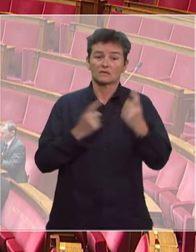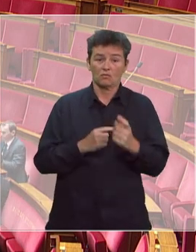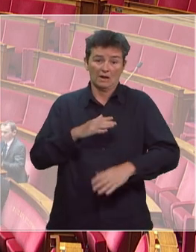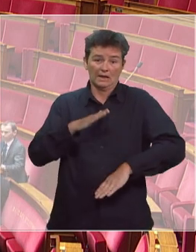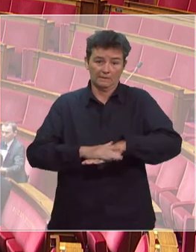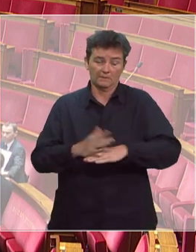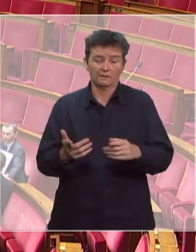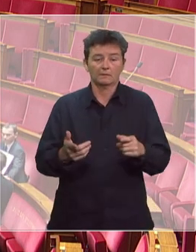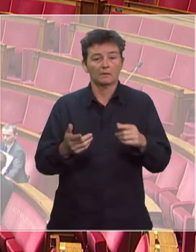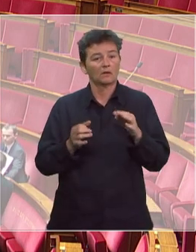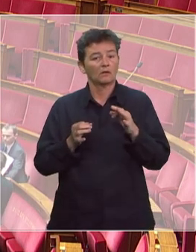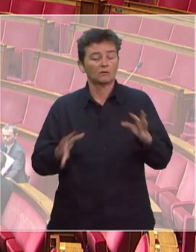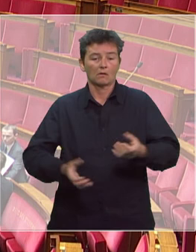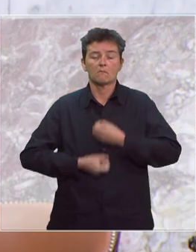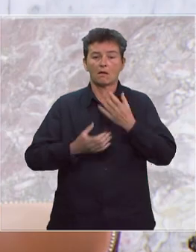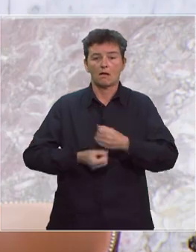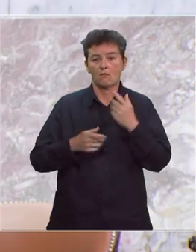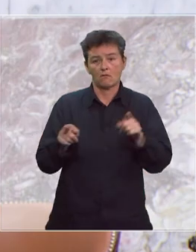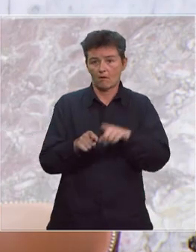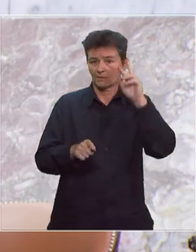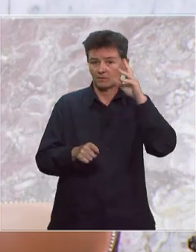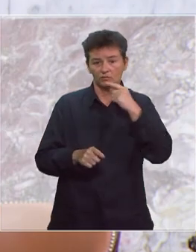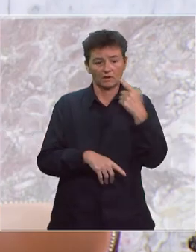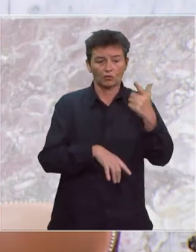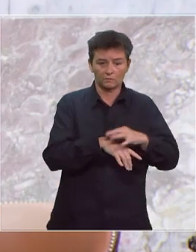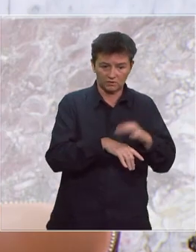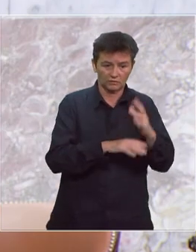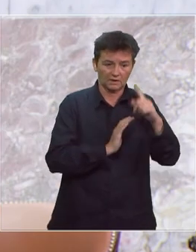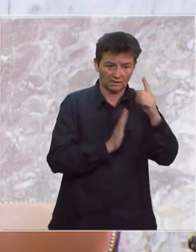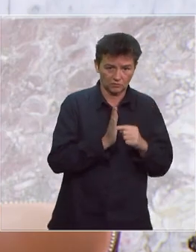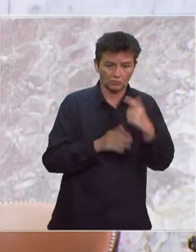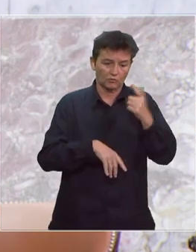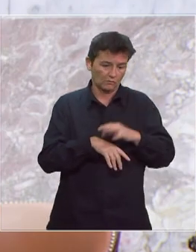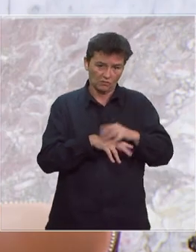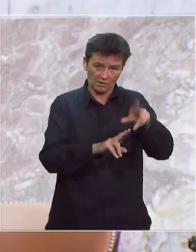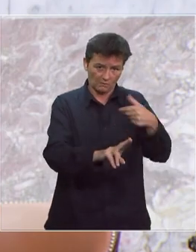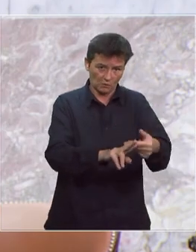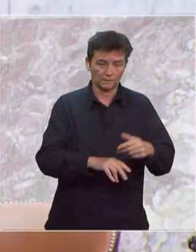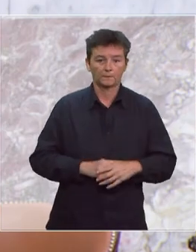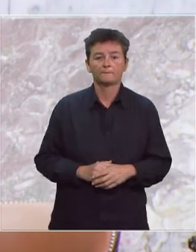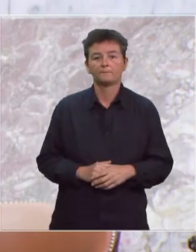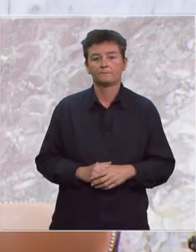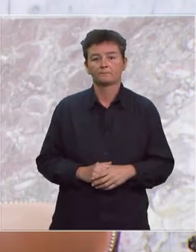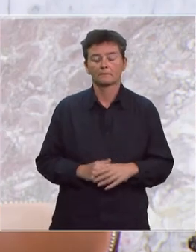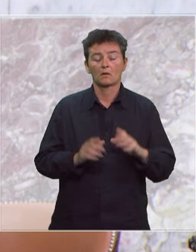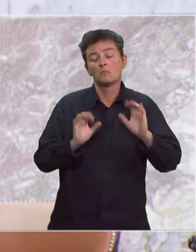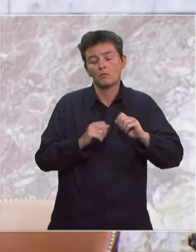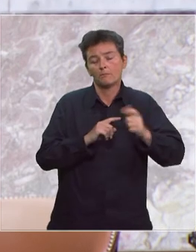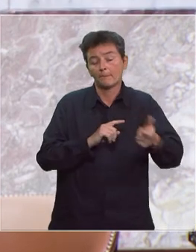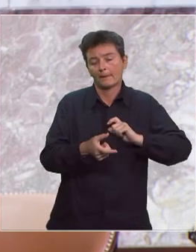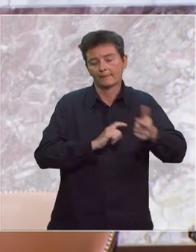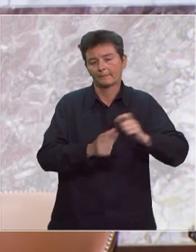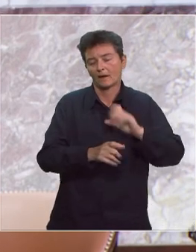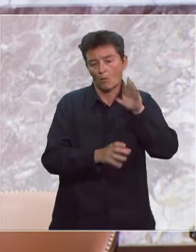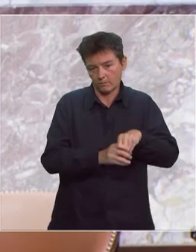revanche, les temps de parole sont les temps usuels, deux minutes par question et autant par réponse, répliques ou contre-répliques éventuelles